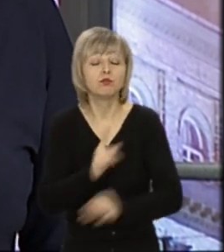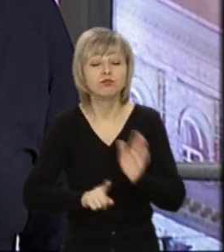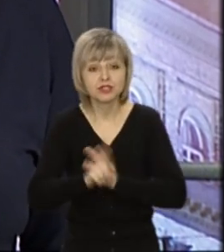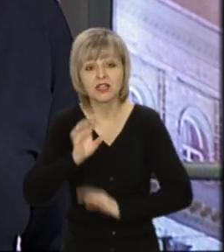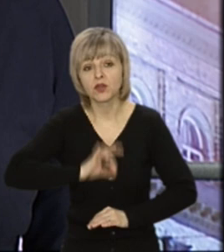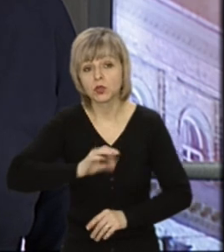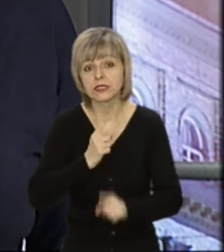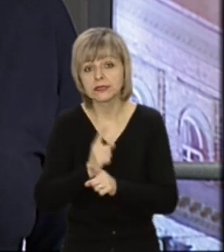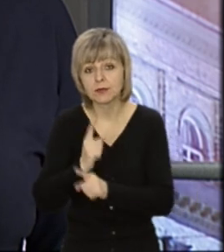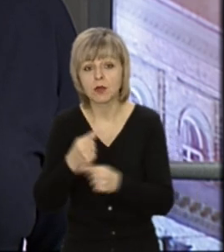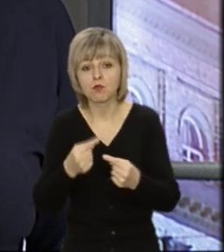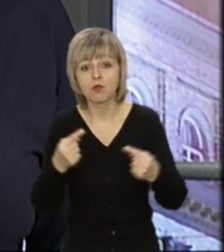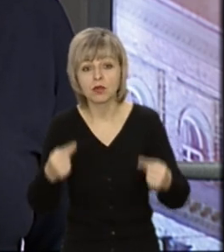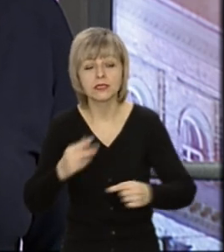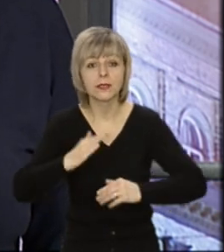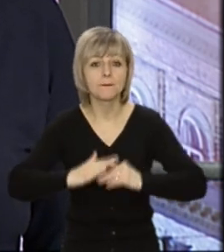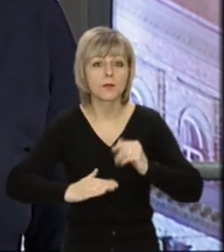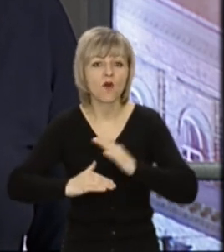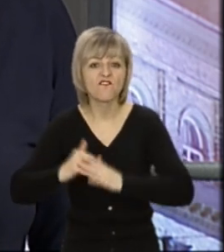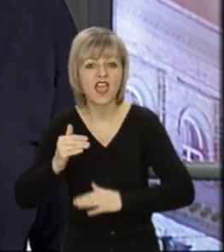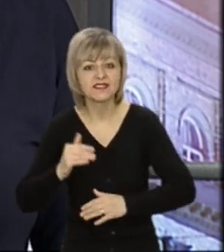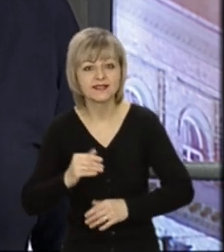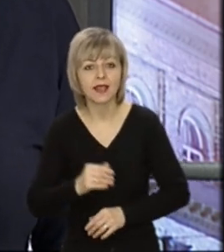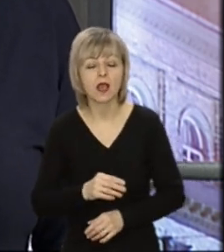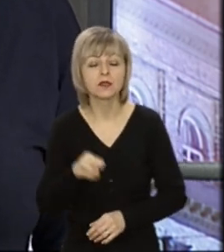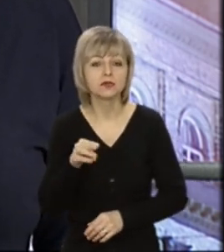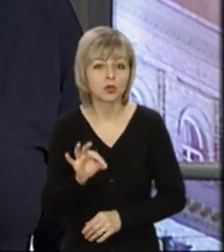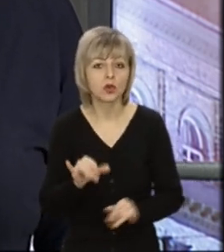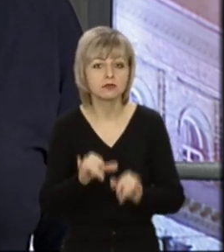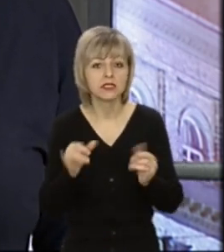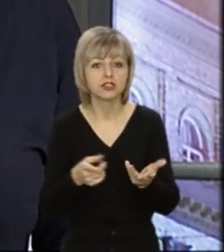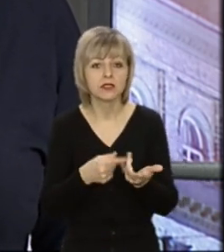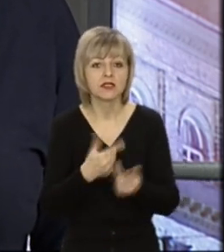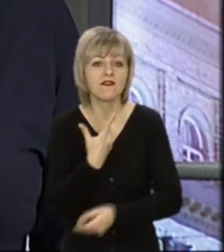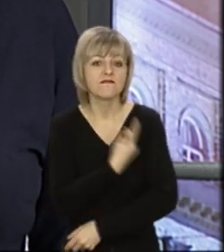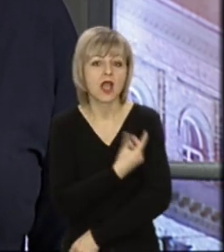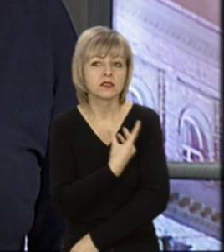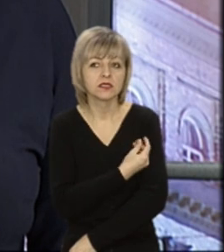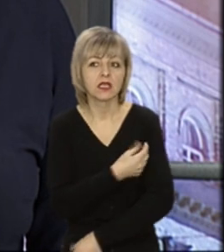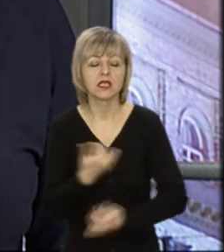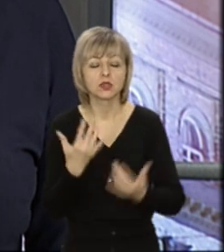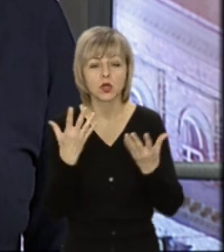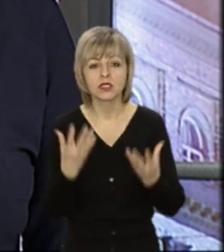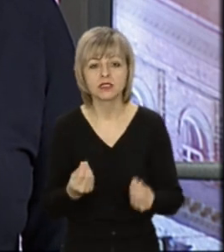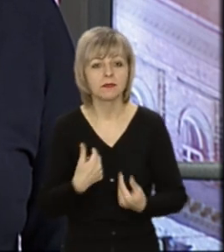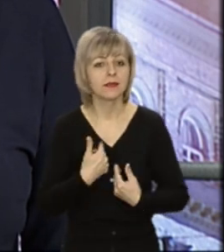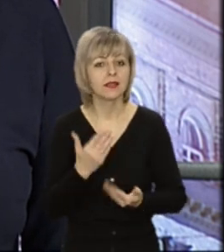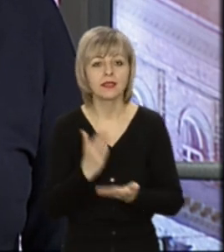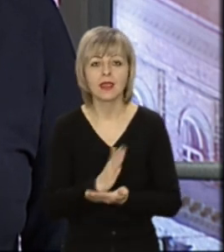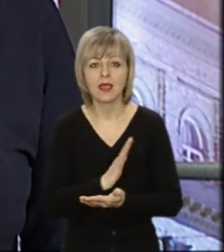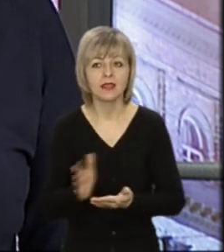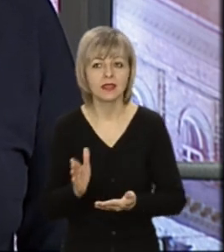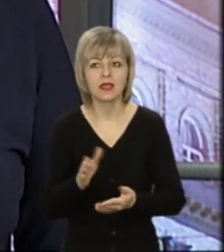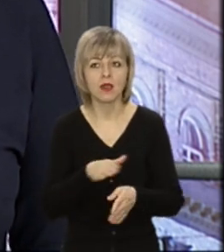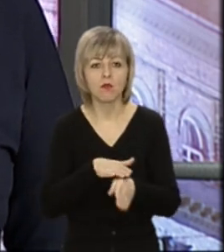по тих чи інших професіях, то збільшилася кількість вакцинацій. Ми на сьогоднішній день не є вже